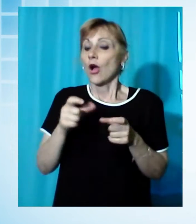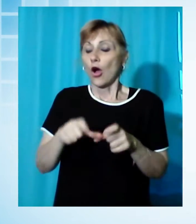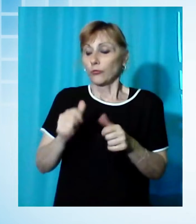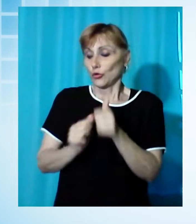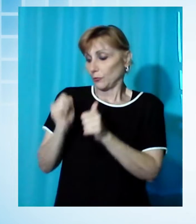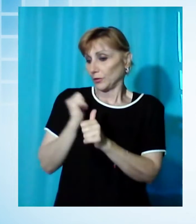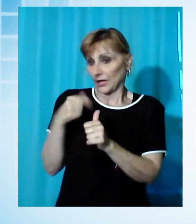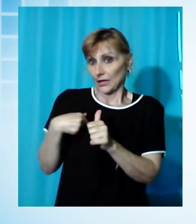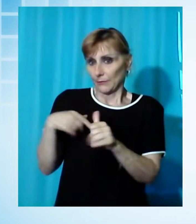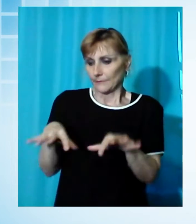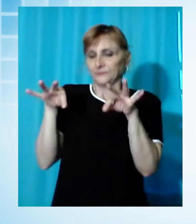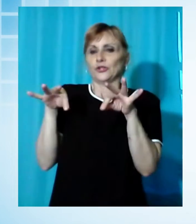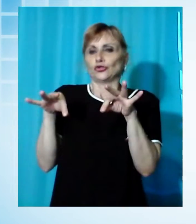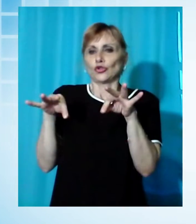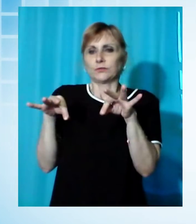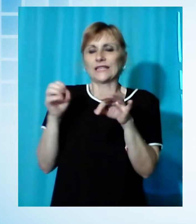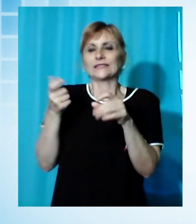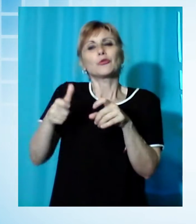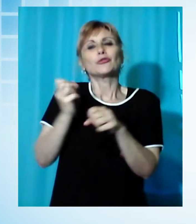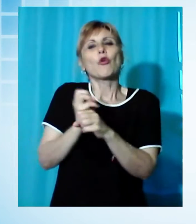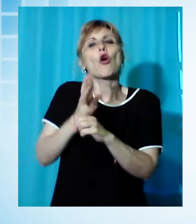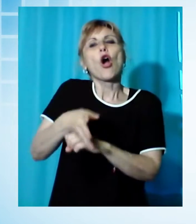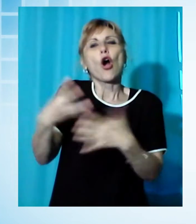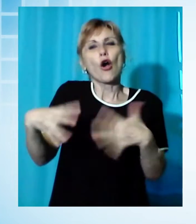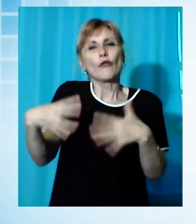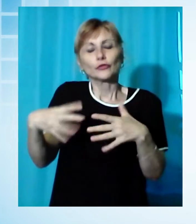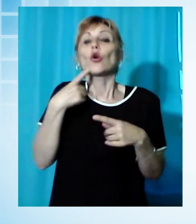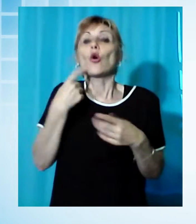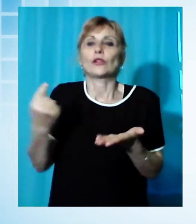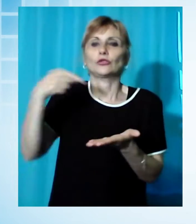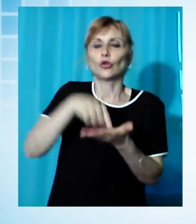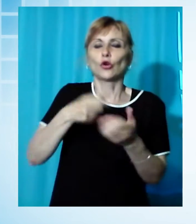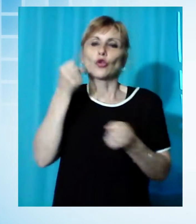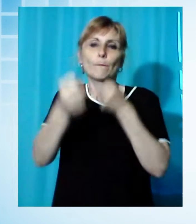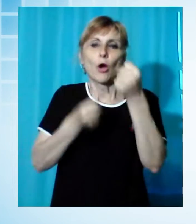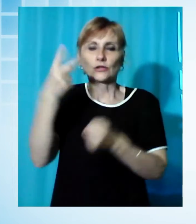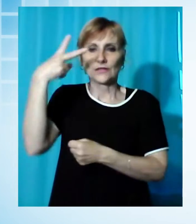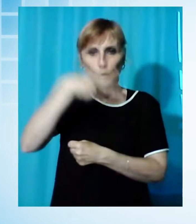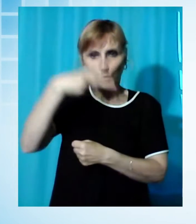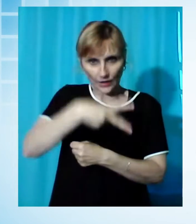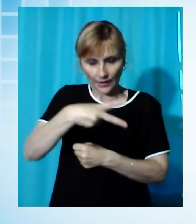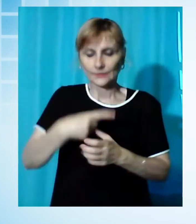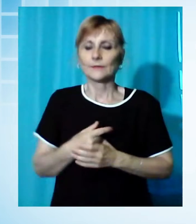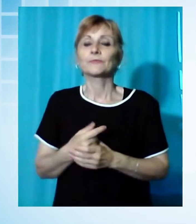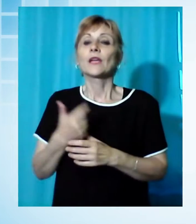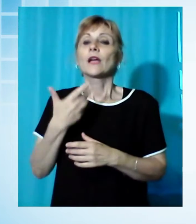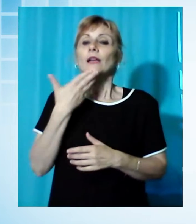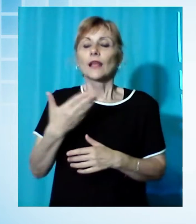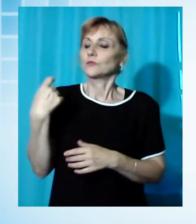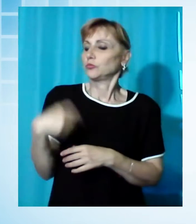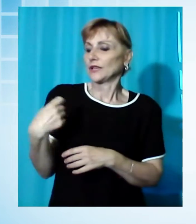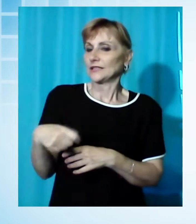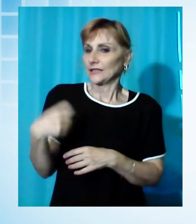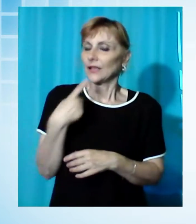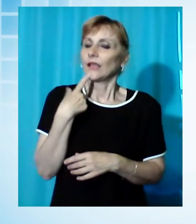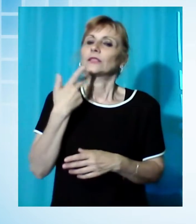sportive, riparte la box lucchese con il decreto del Presidente del Consiglio del 26 aprile, che concede il via libera agli allenamenti